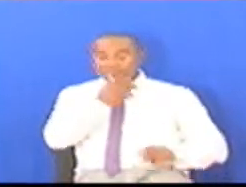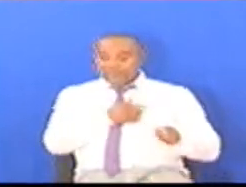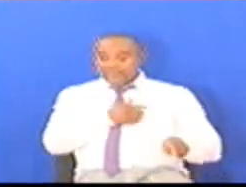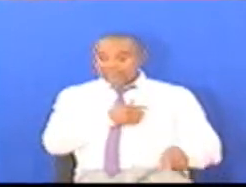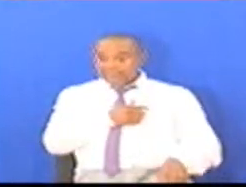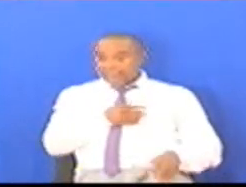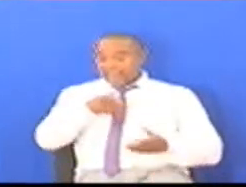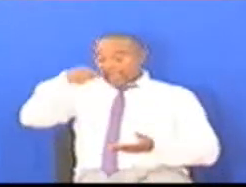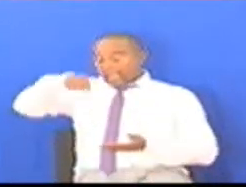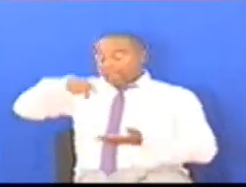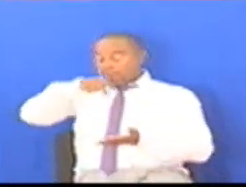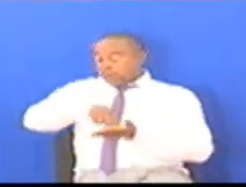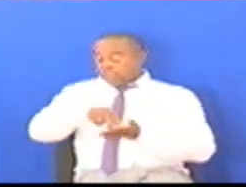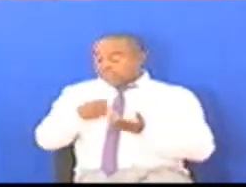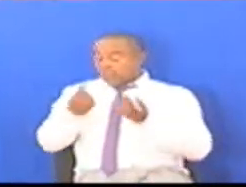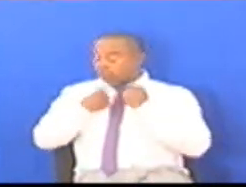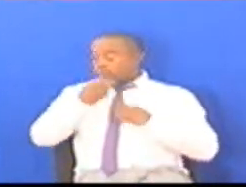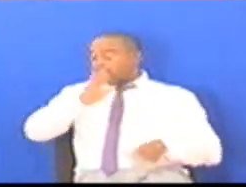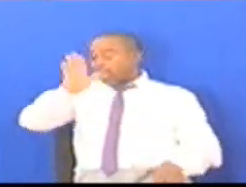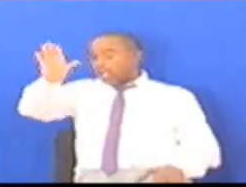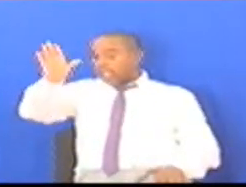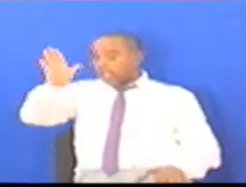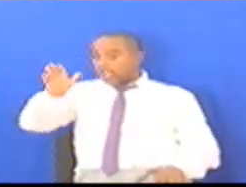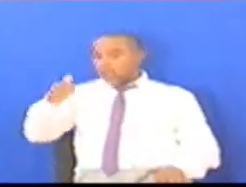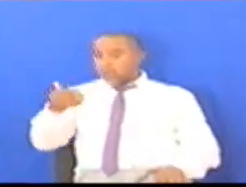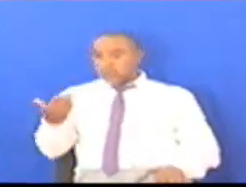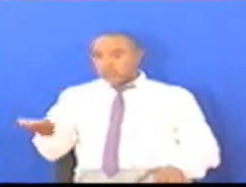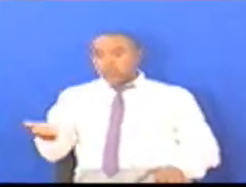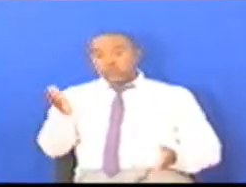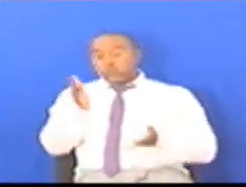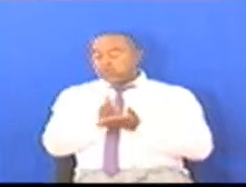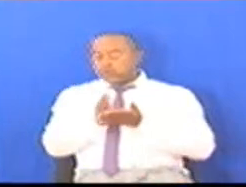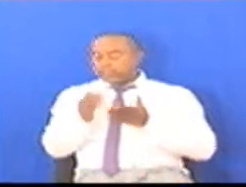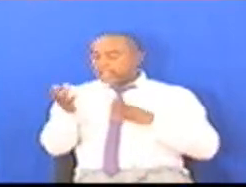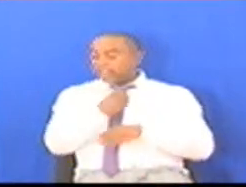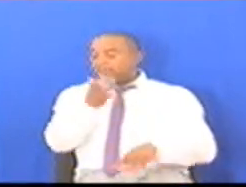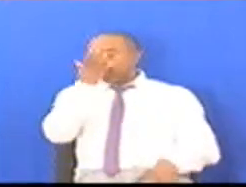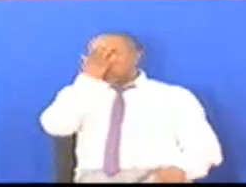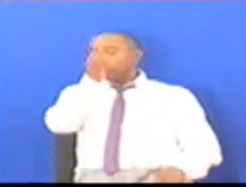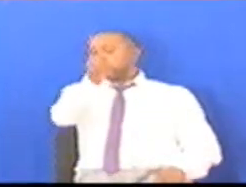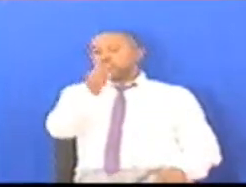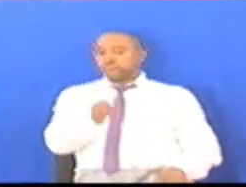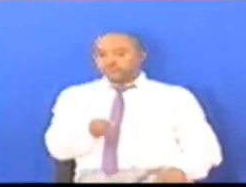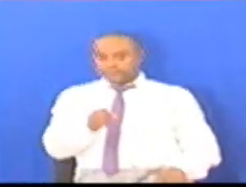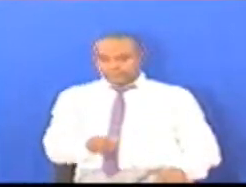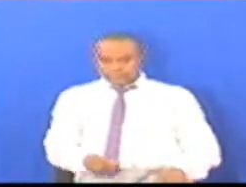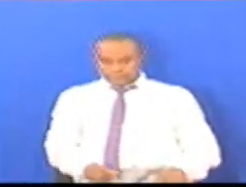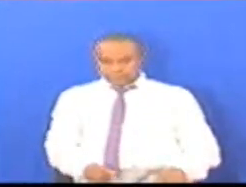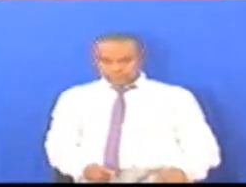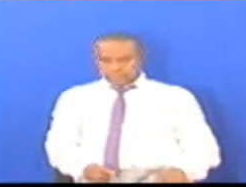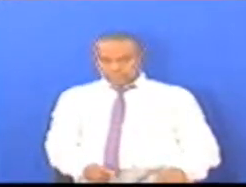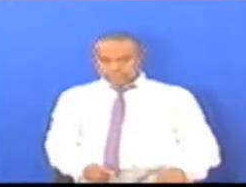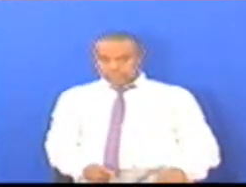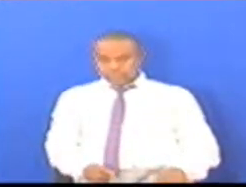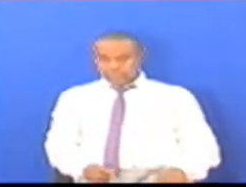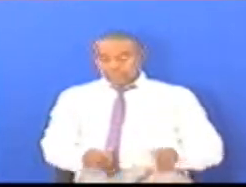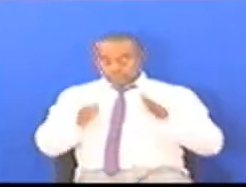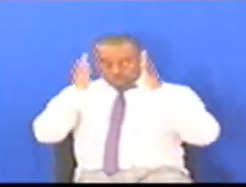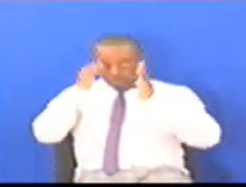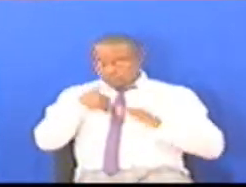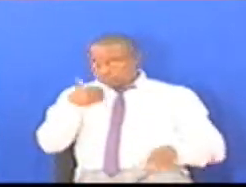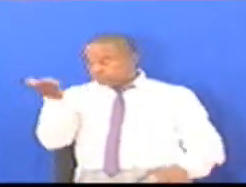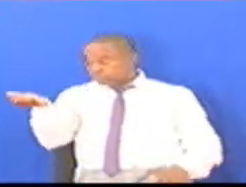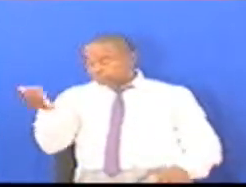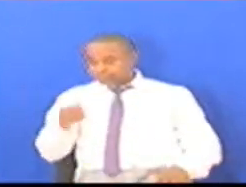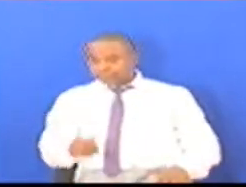tunge simama Kusema yake Kwa kweli Tungekua tumemfu Anguwa Alafu mwishmi wa speaker Naomba